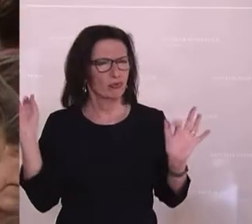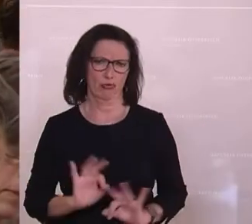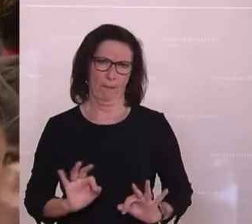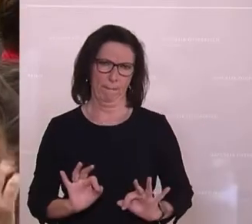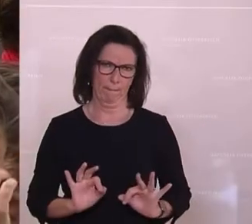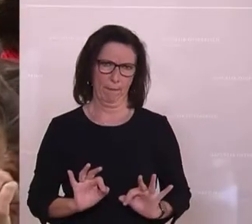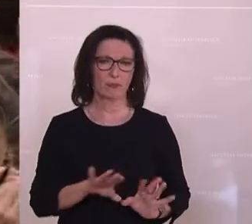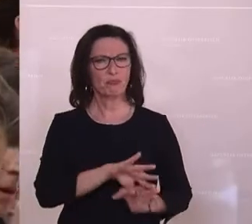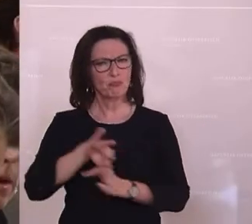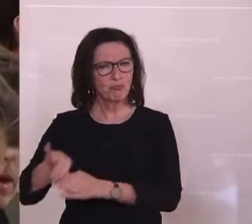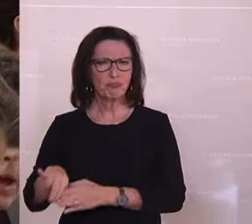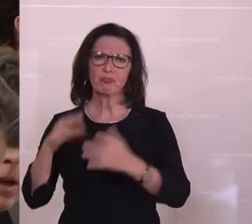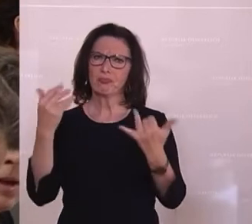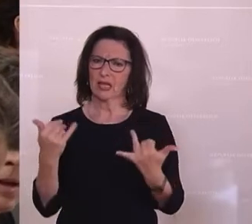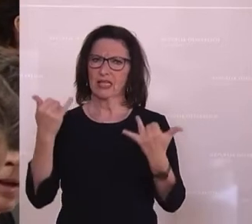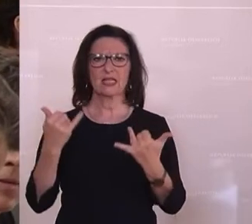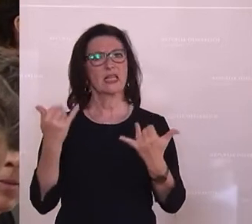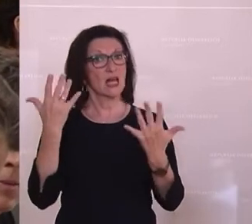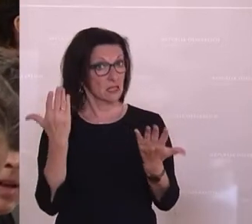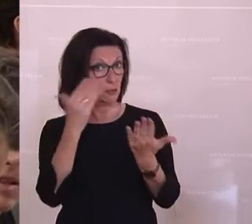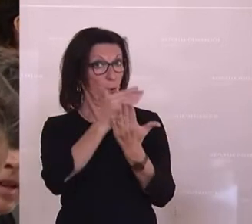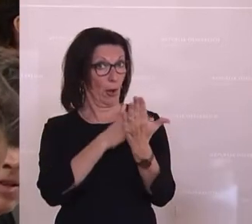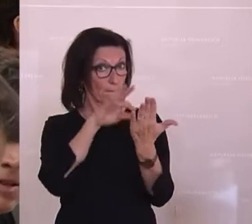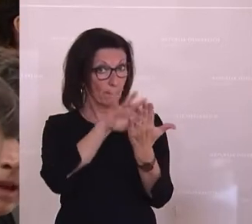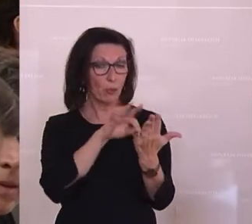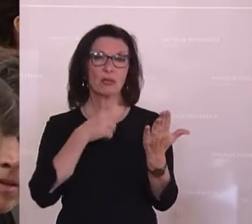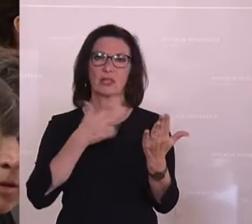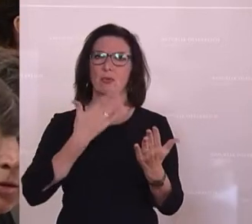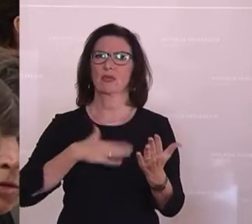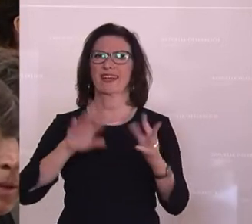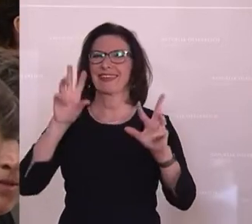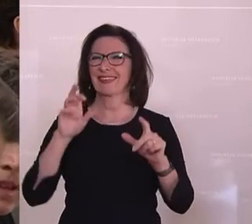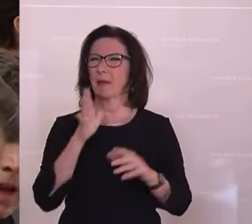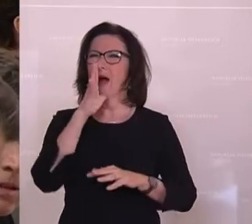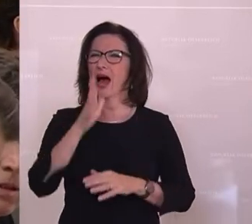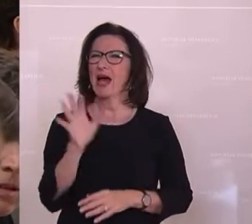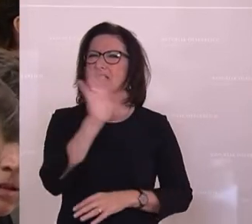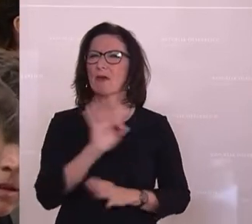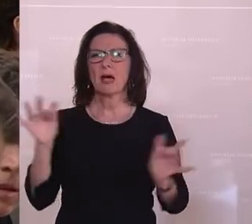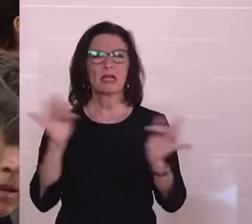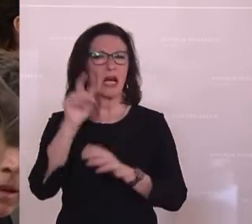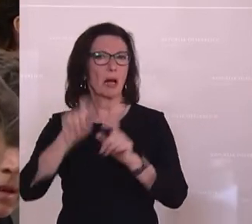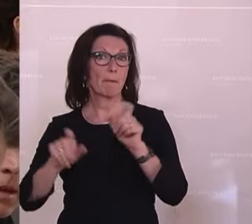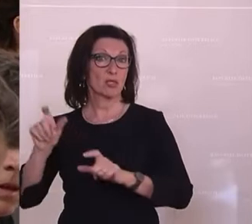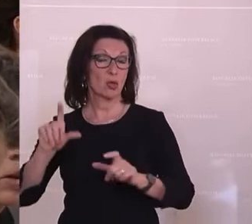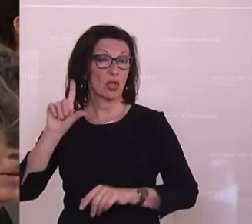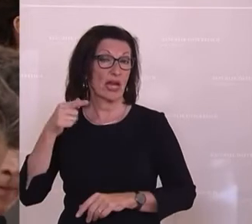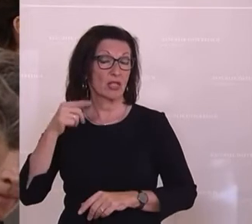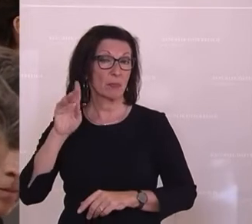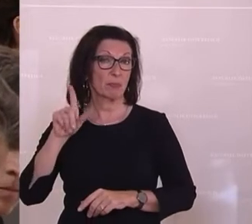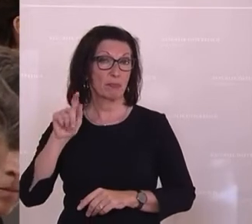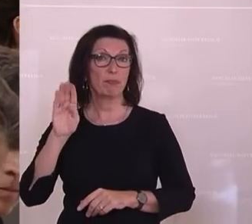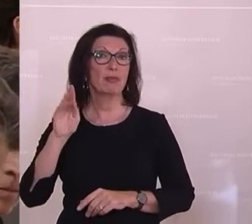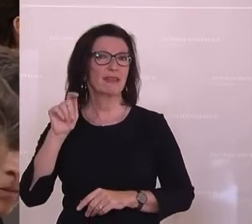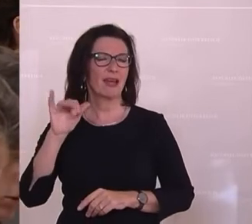Ich möchte jetzt hier unter diesem Tagesordnungspunkt sprechen zum Thema Hassverbrechen gegen LGBTIQ-Personen. Übrigens Hass auf der